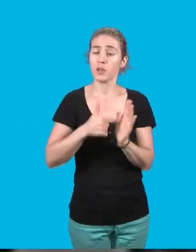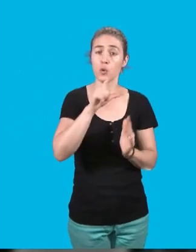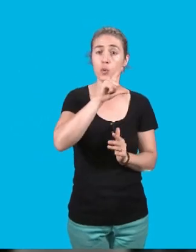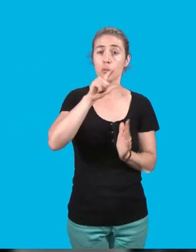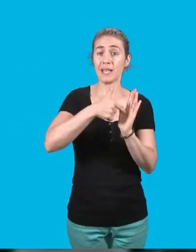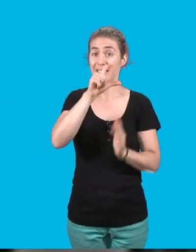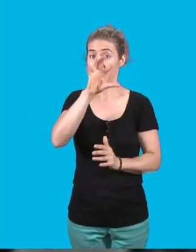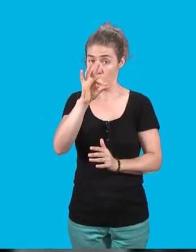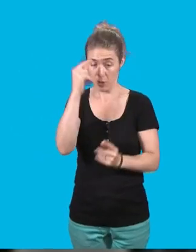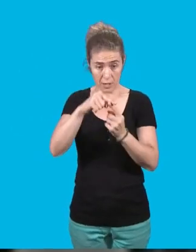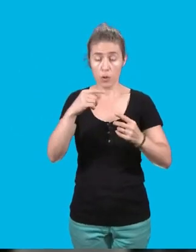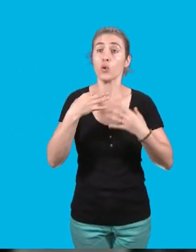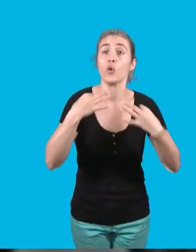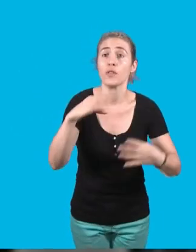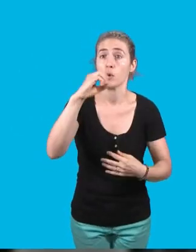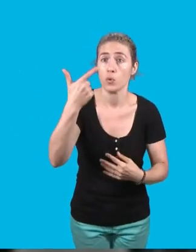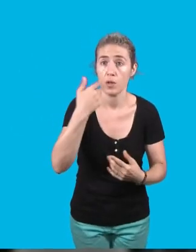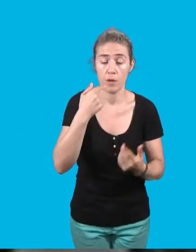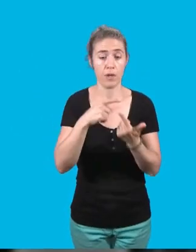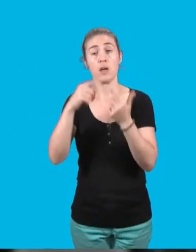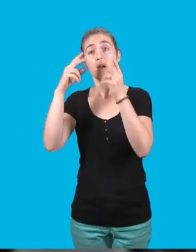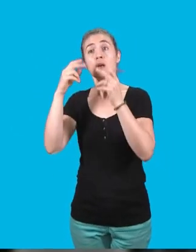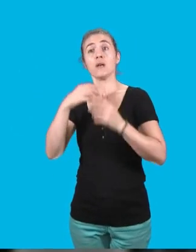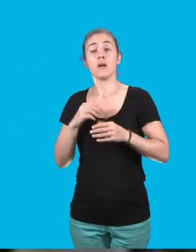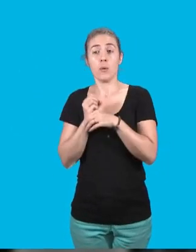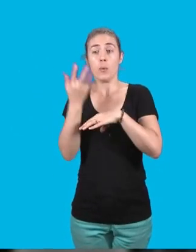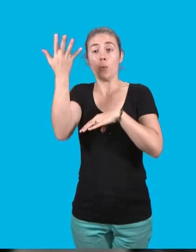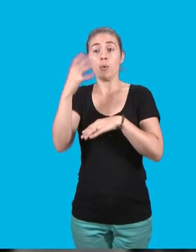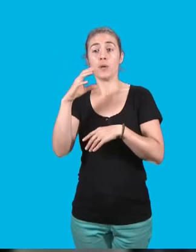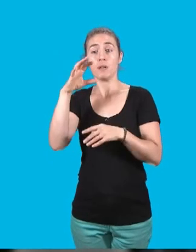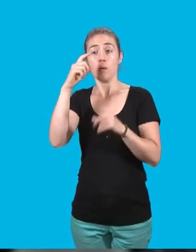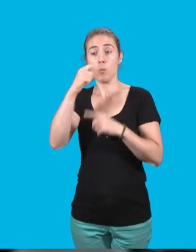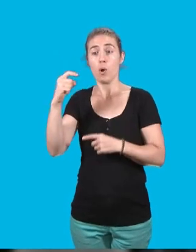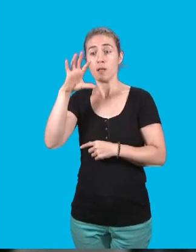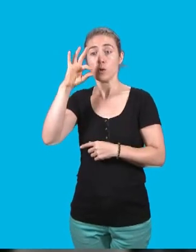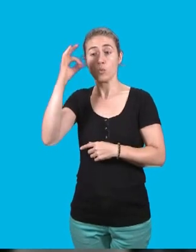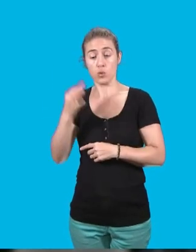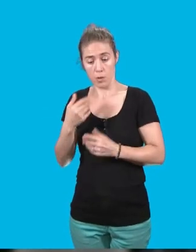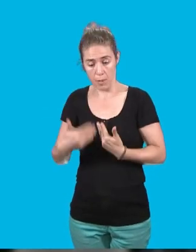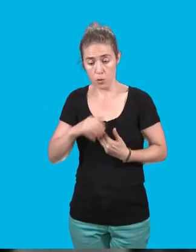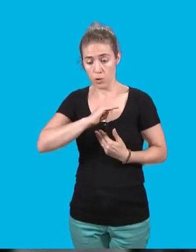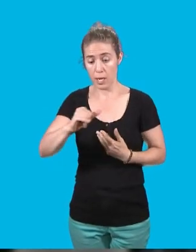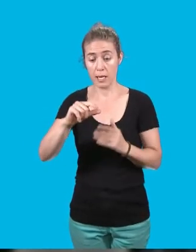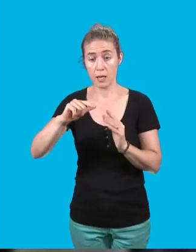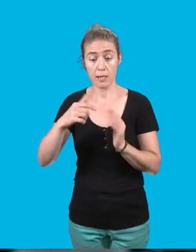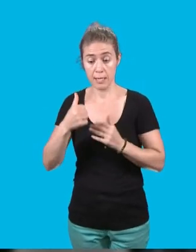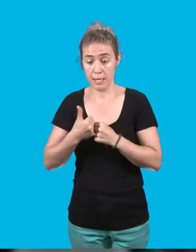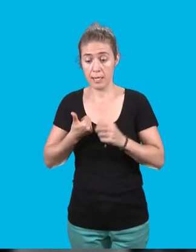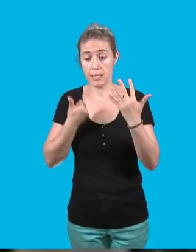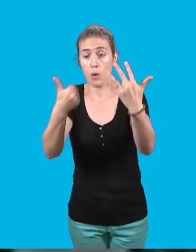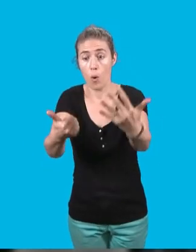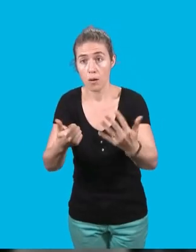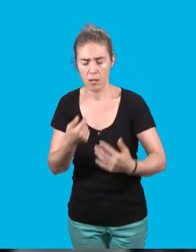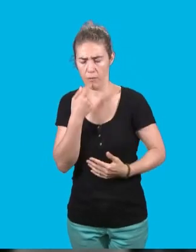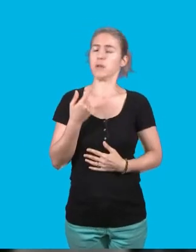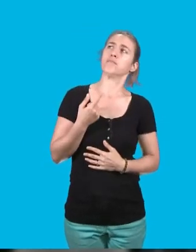et de réduire nos émissions de près de 50% d'ici six ans. Ce qui pose à notre sens la question de la